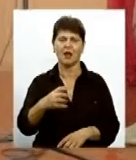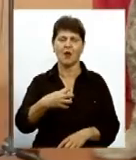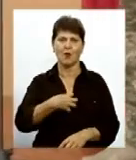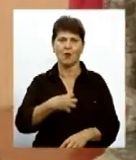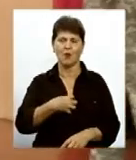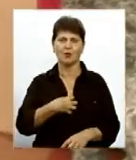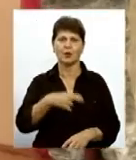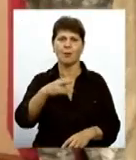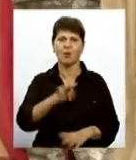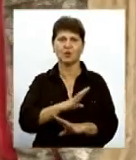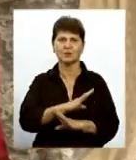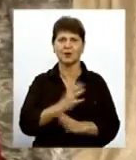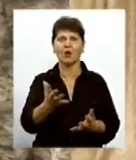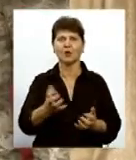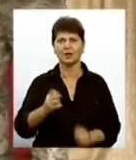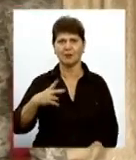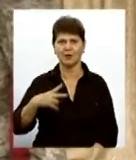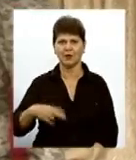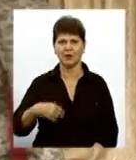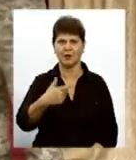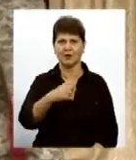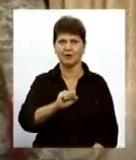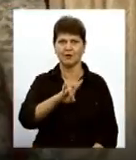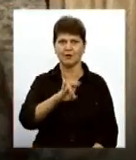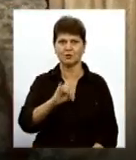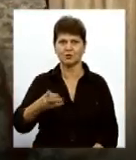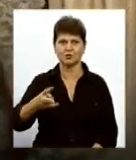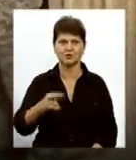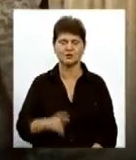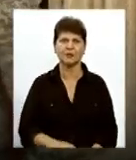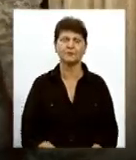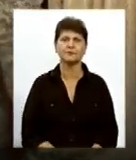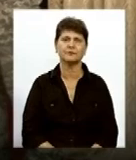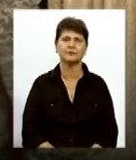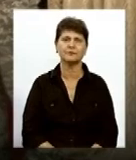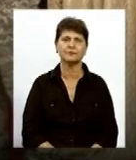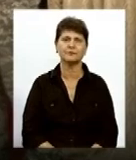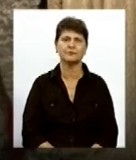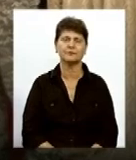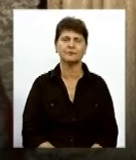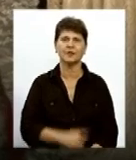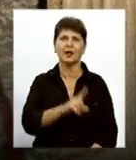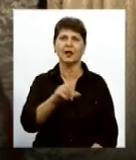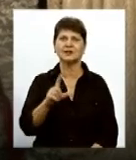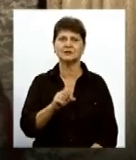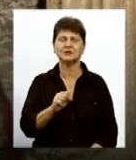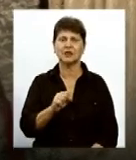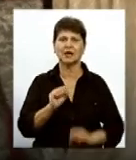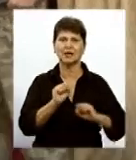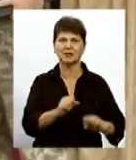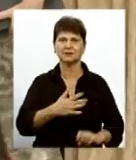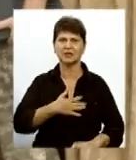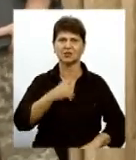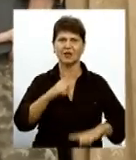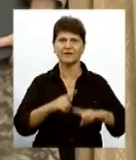посмертно, отримує Гануся Заможність і відплату проявленого час захисту нашої вітчизни